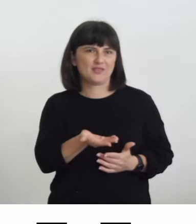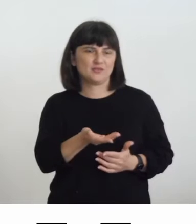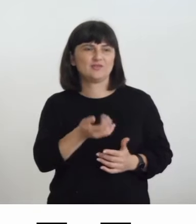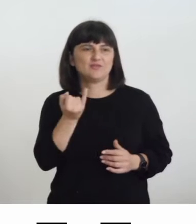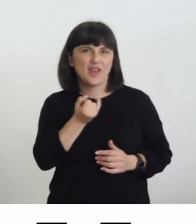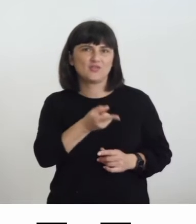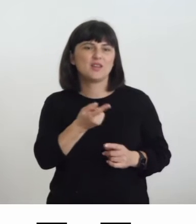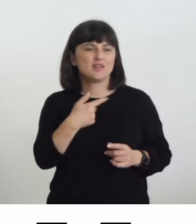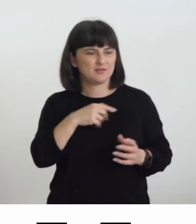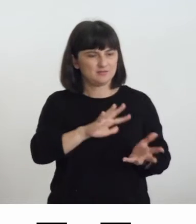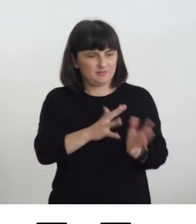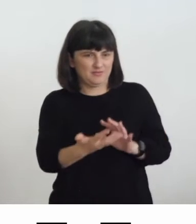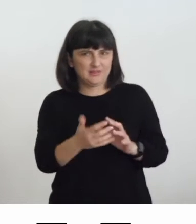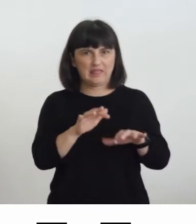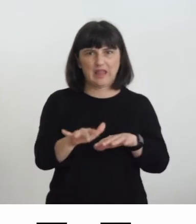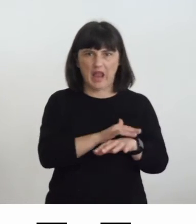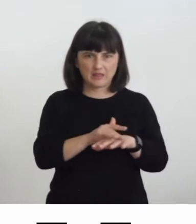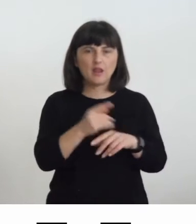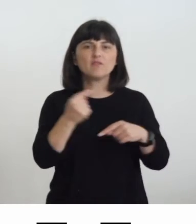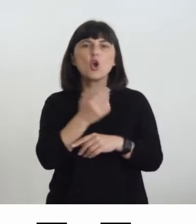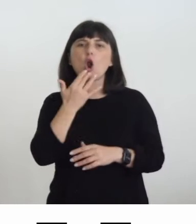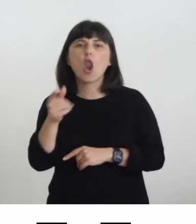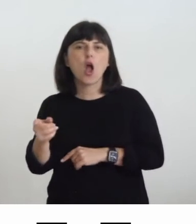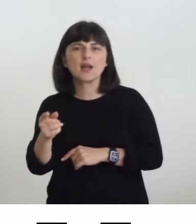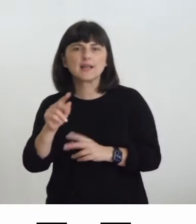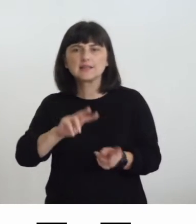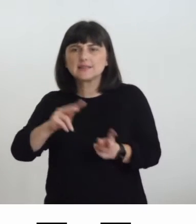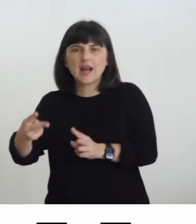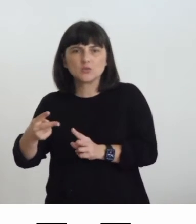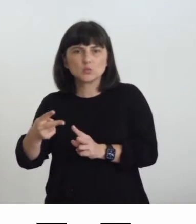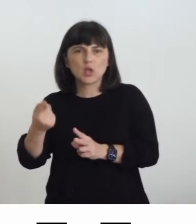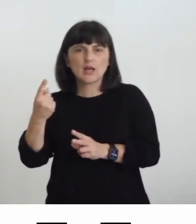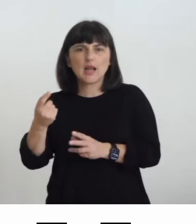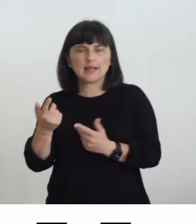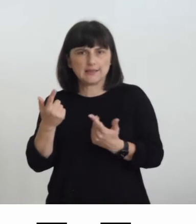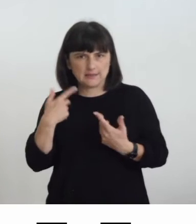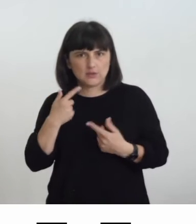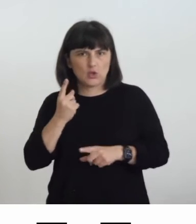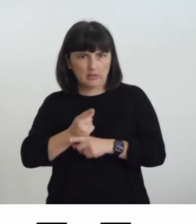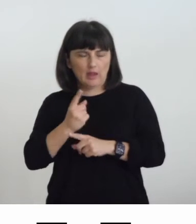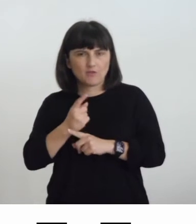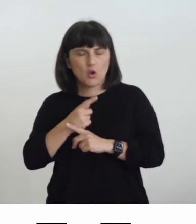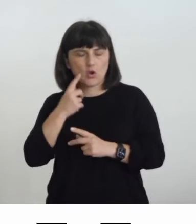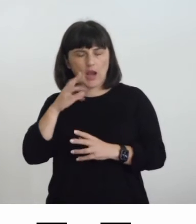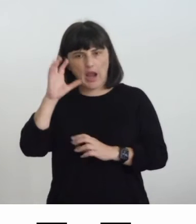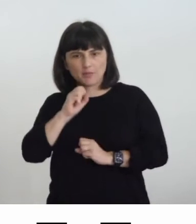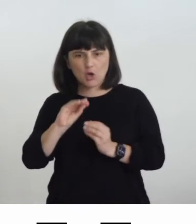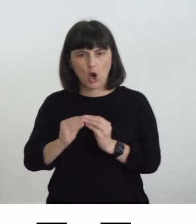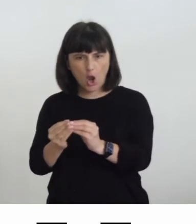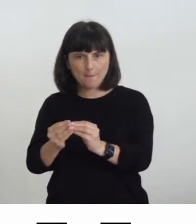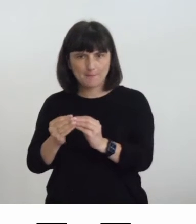tattilmente, tradurre il colore comunque mi devo inventare dei codici di traduzione.